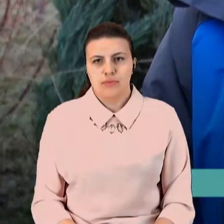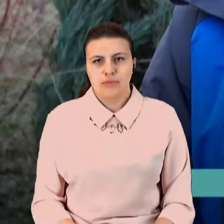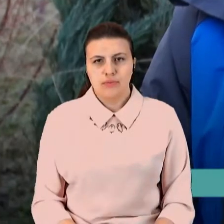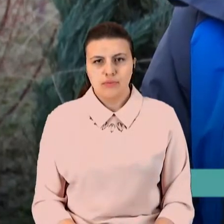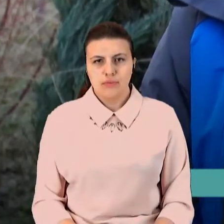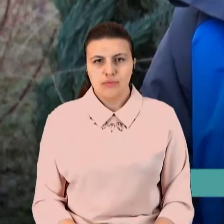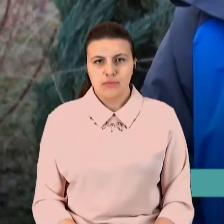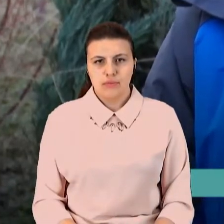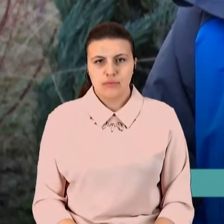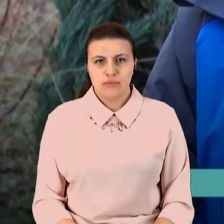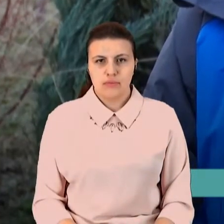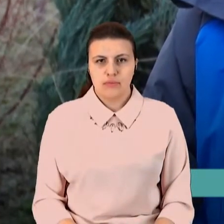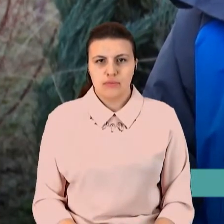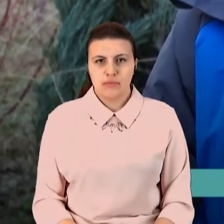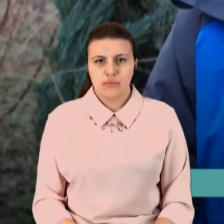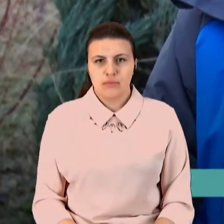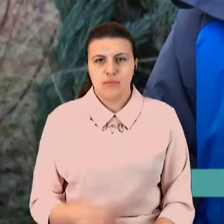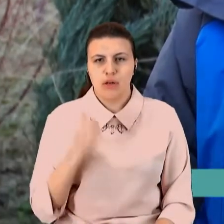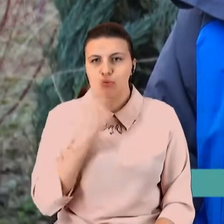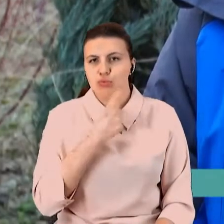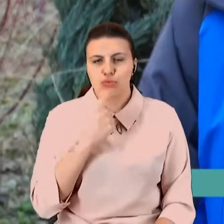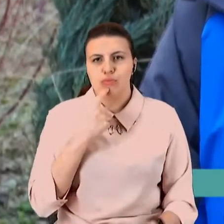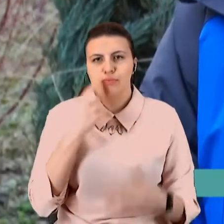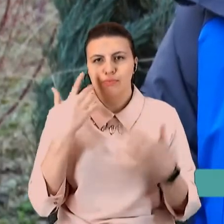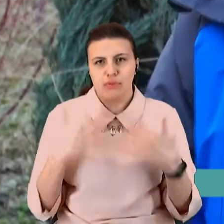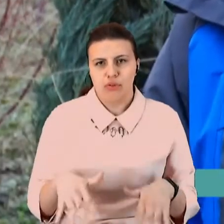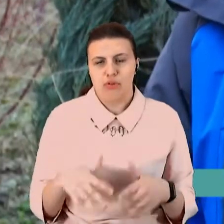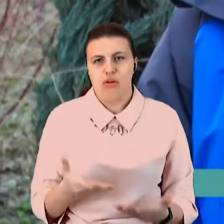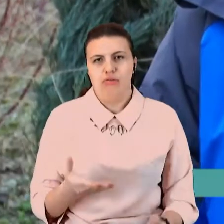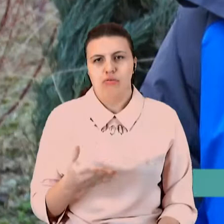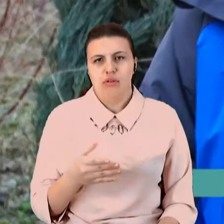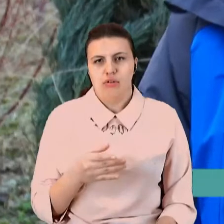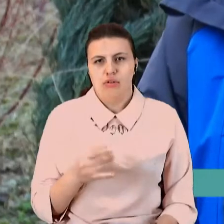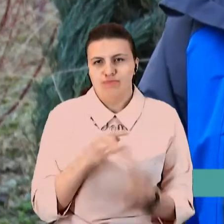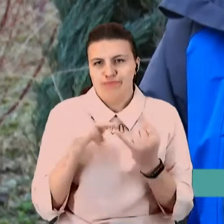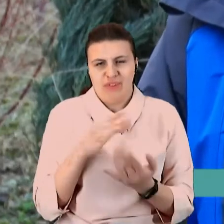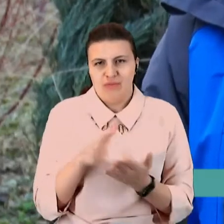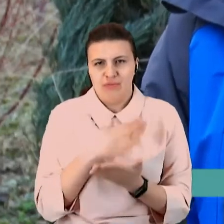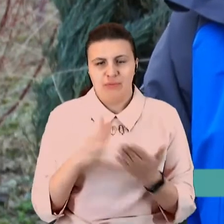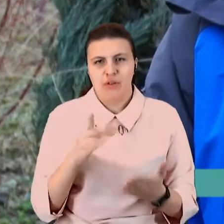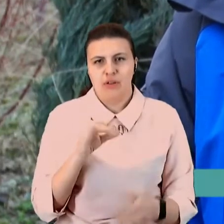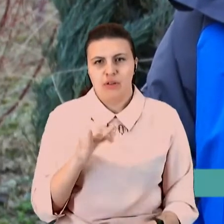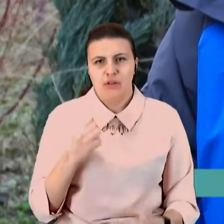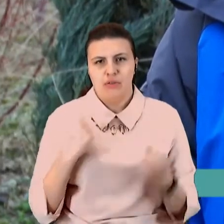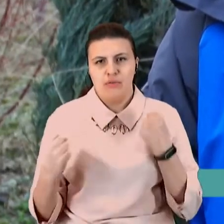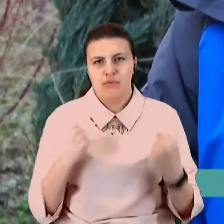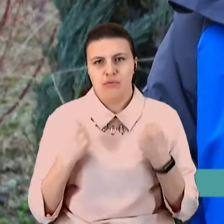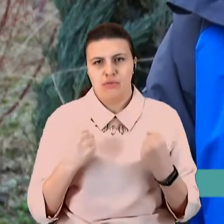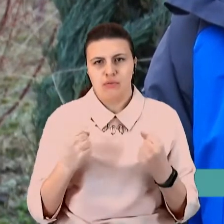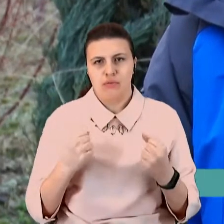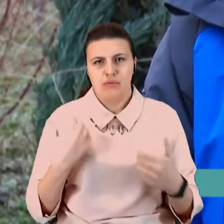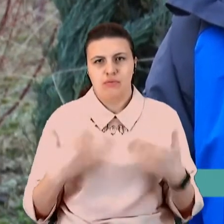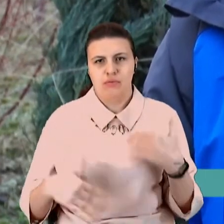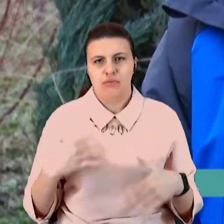Зуби зіпяться і фізична підготовка стала слабоватая.